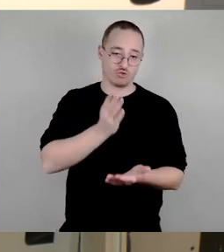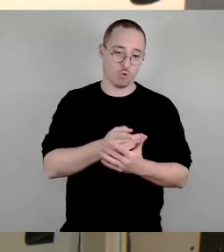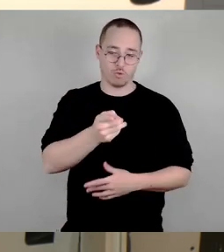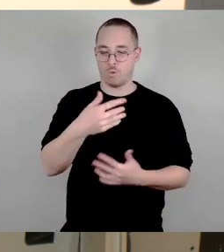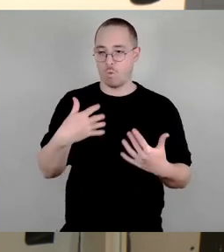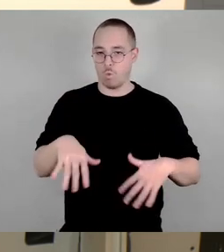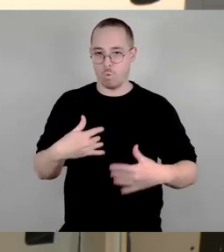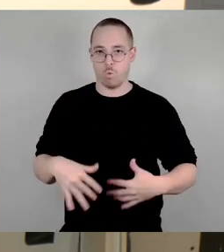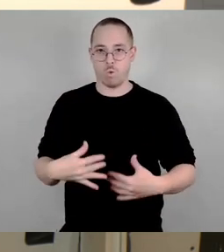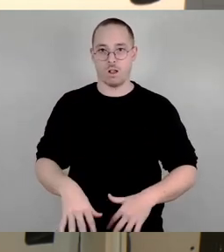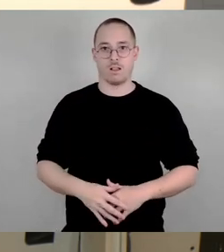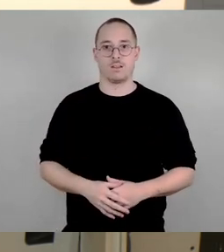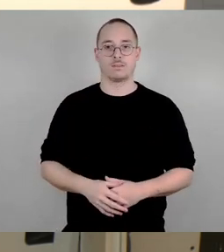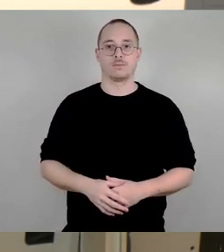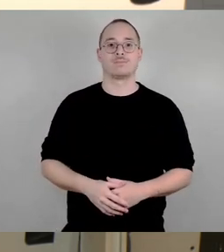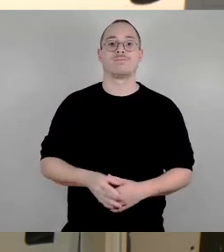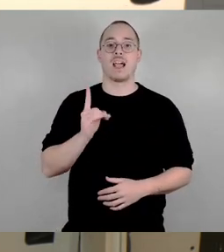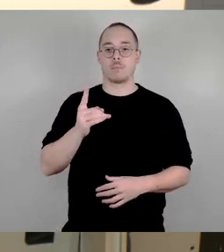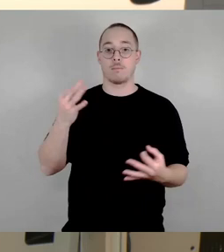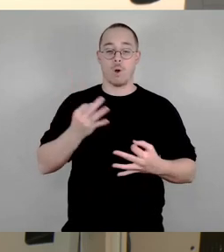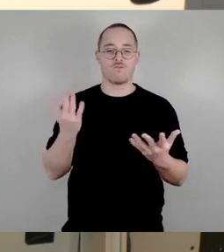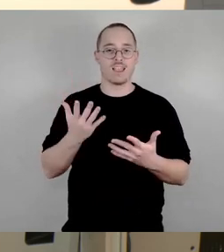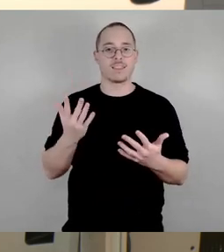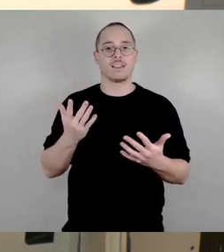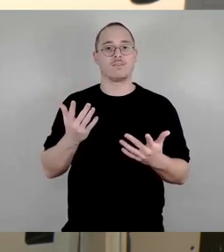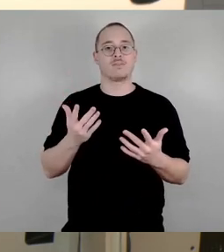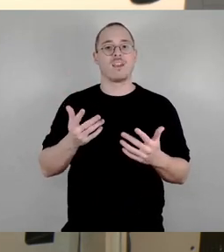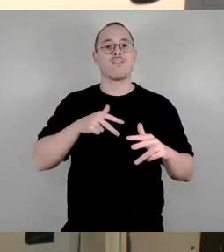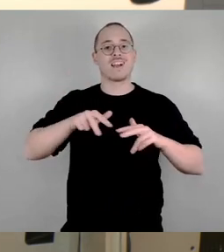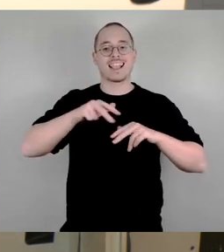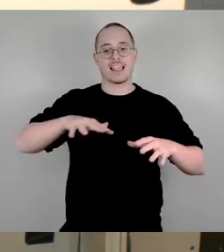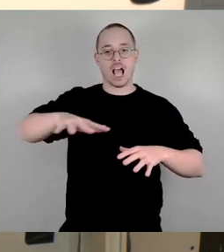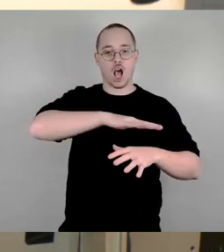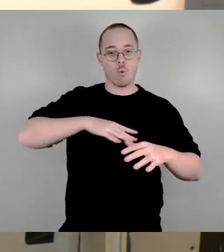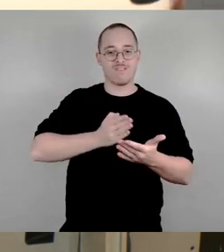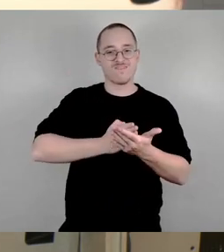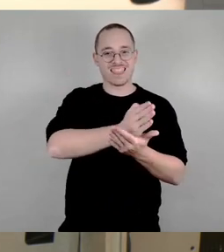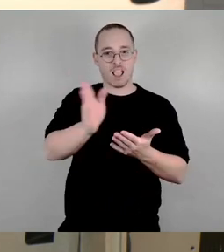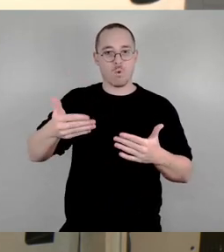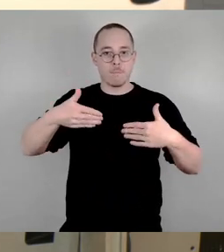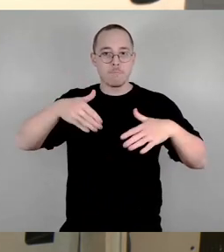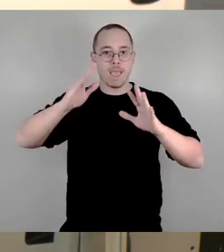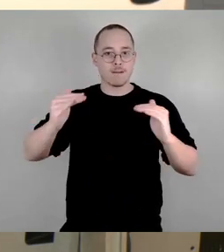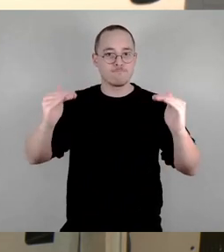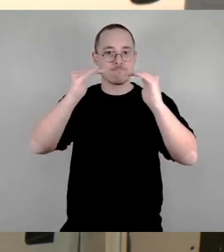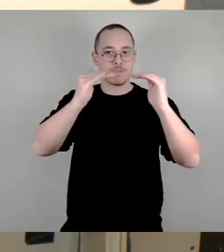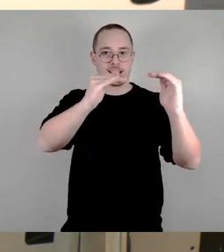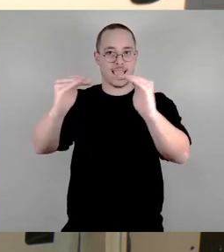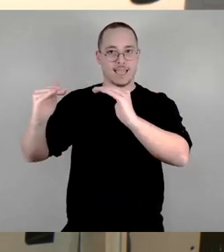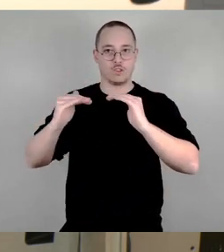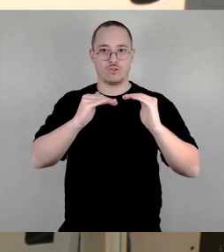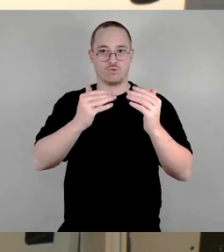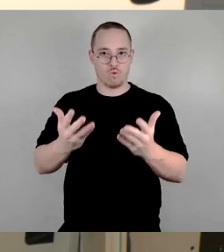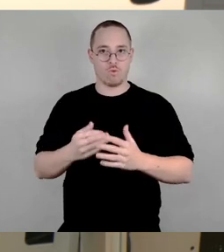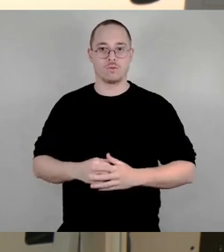zur Verfügung stehenden Verkehrsraumes. Und darum geht es bei diesem geplanten Versuch. Dass das nicht unbedingt auf Verständnis bei der